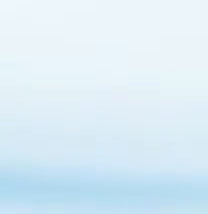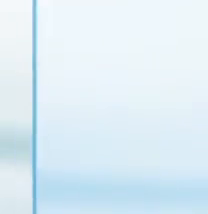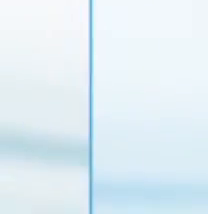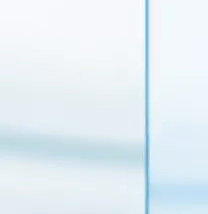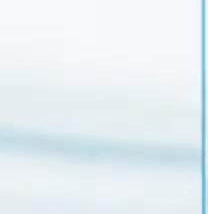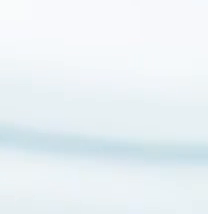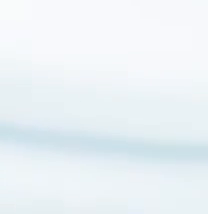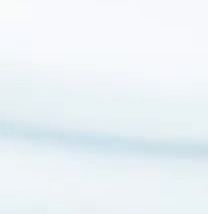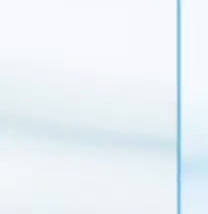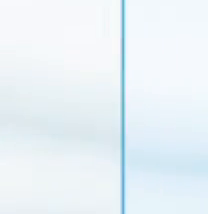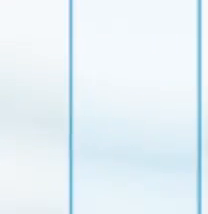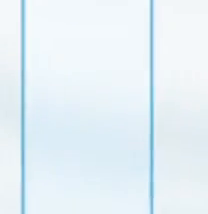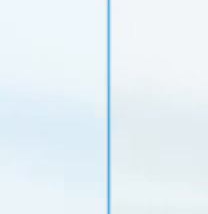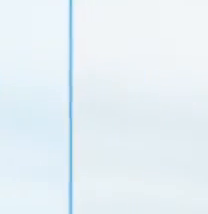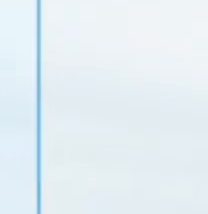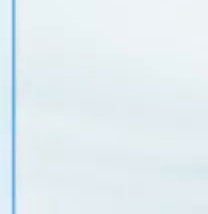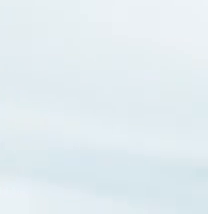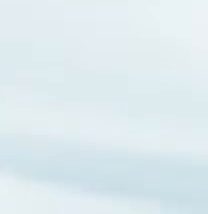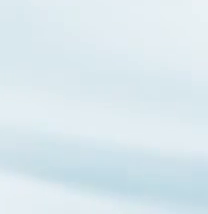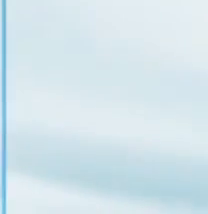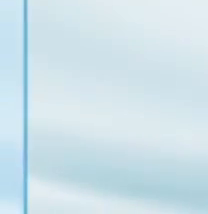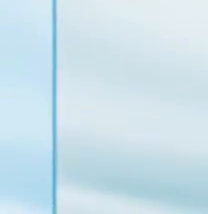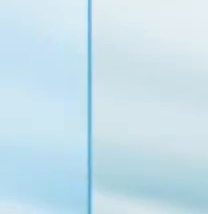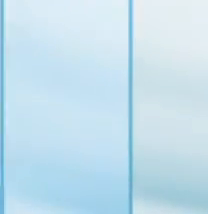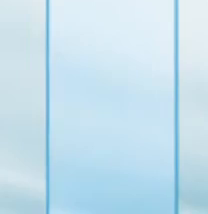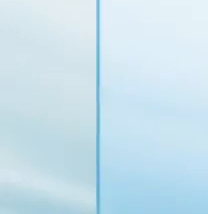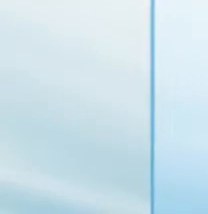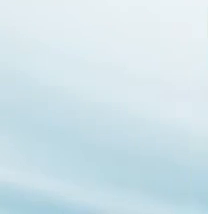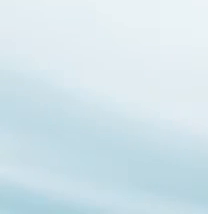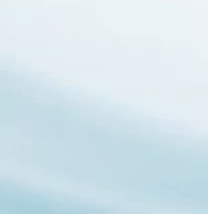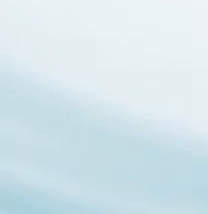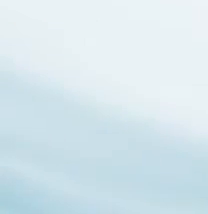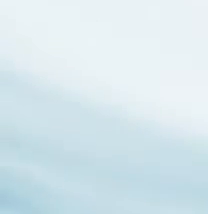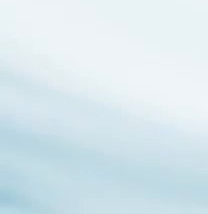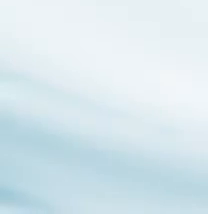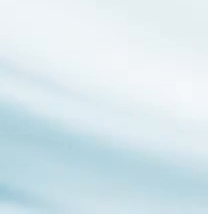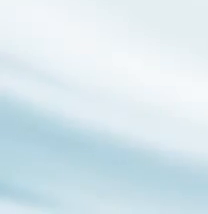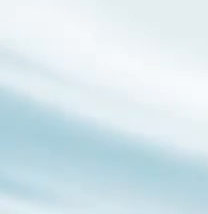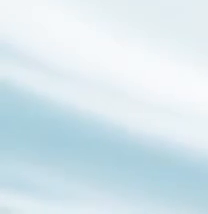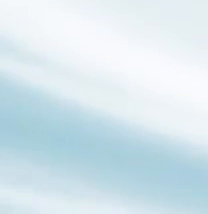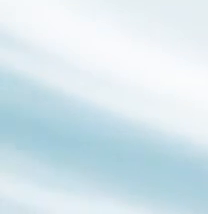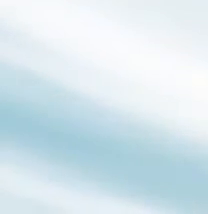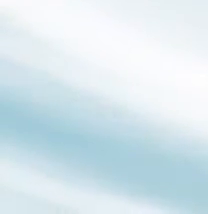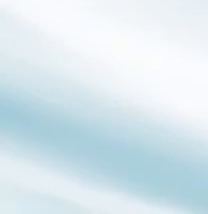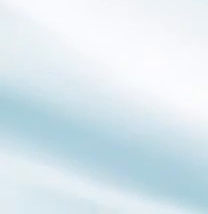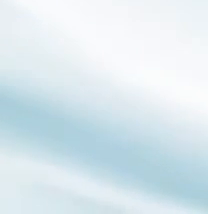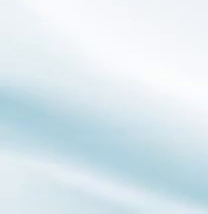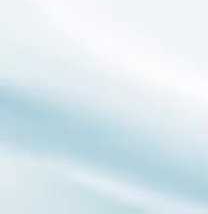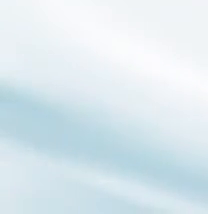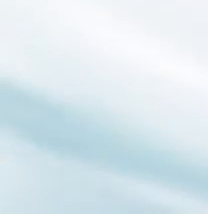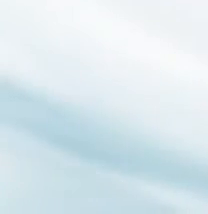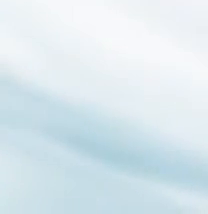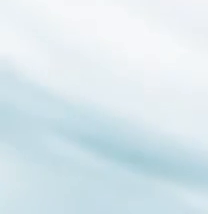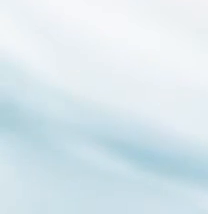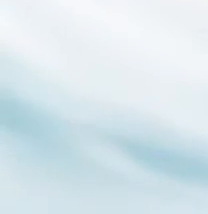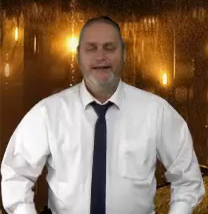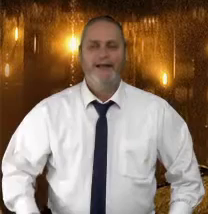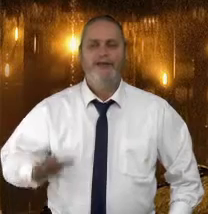רבה.